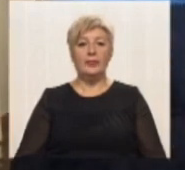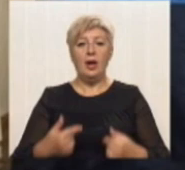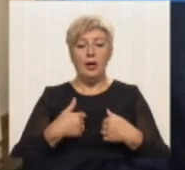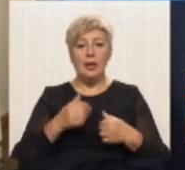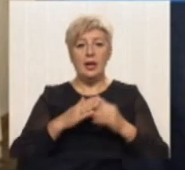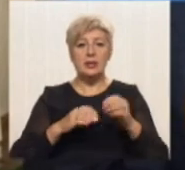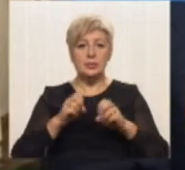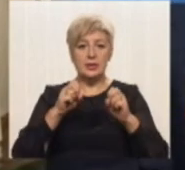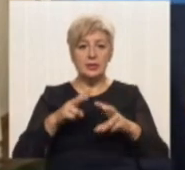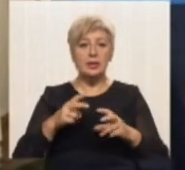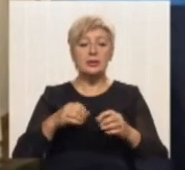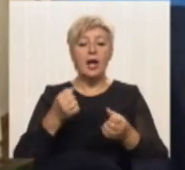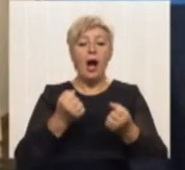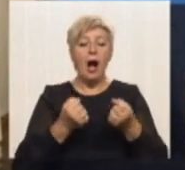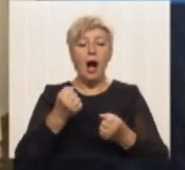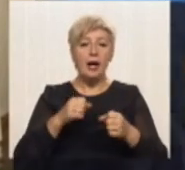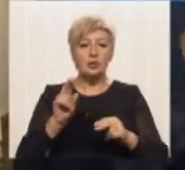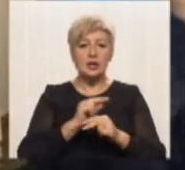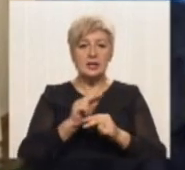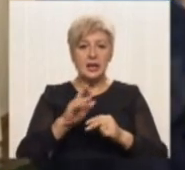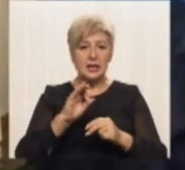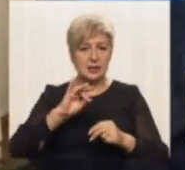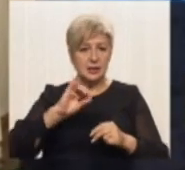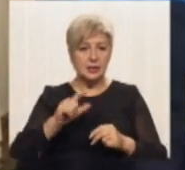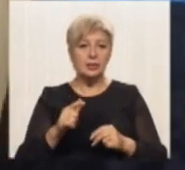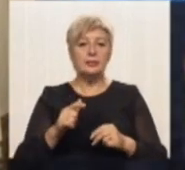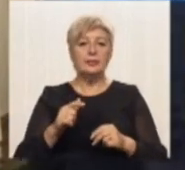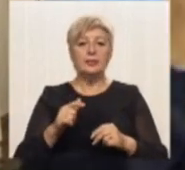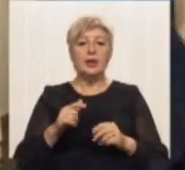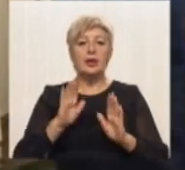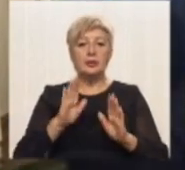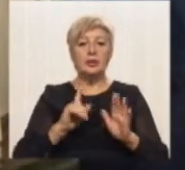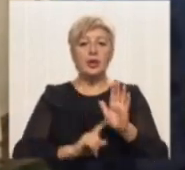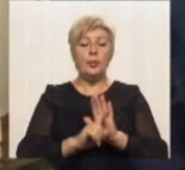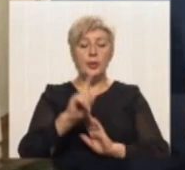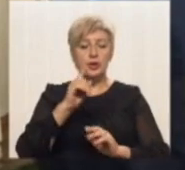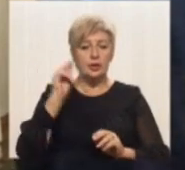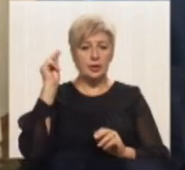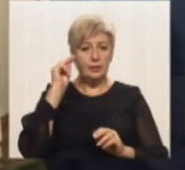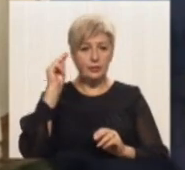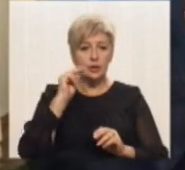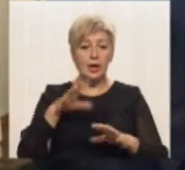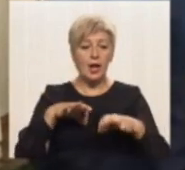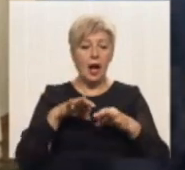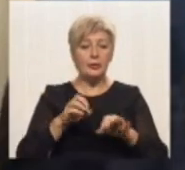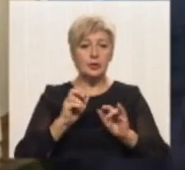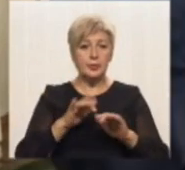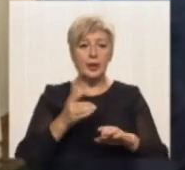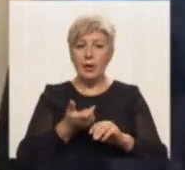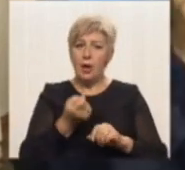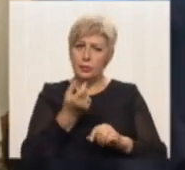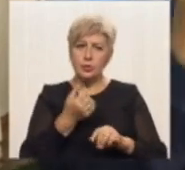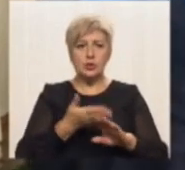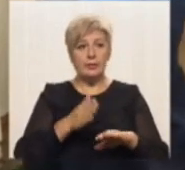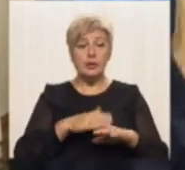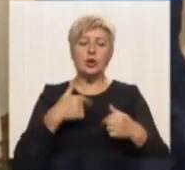Моя спеціальність зараз автослюсар. Тільки почали вивчати автосправу. Трохи важко, але я стараюся. Те, що